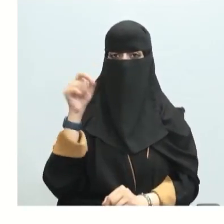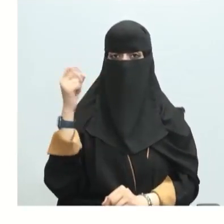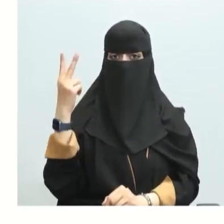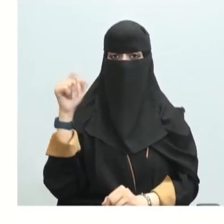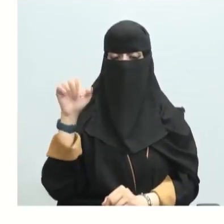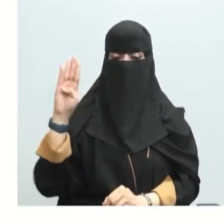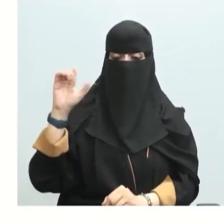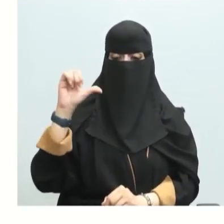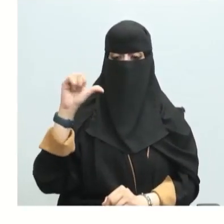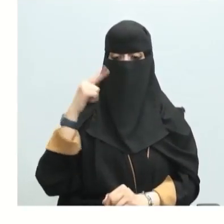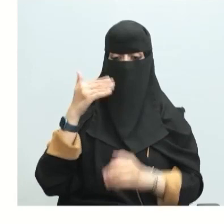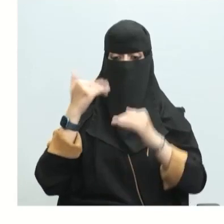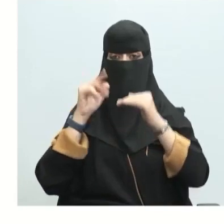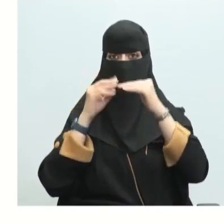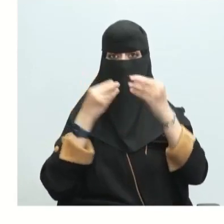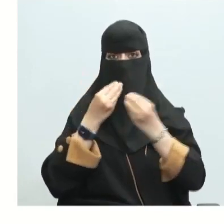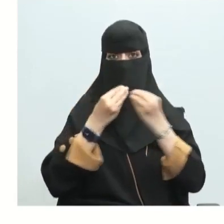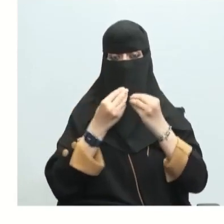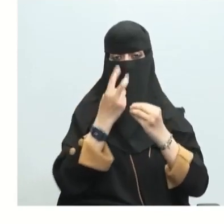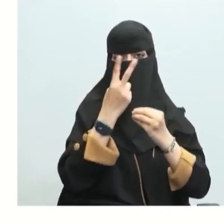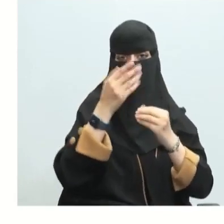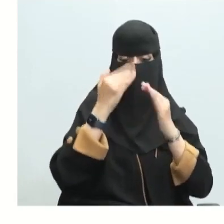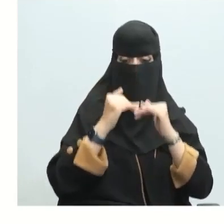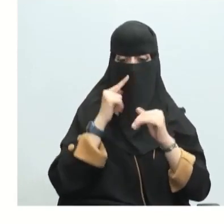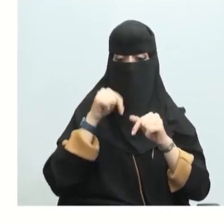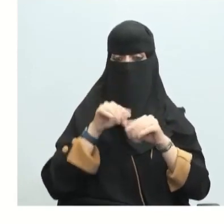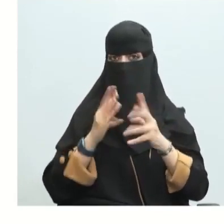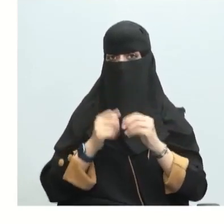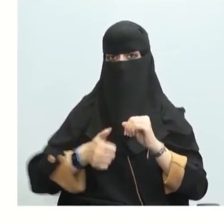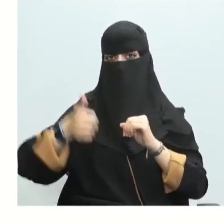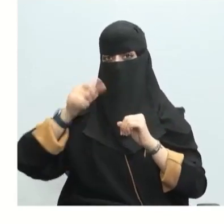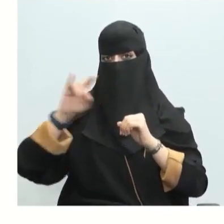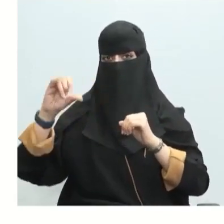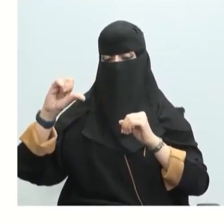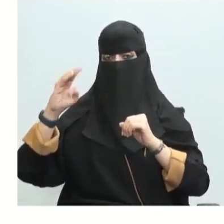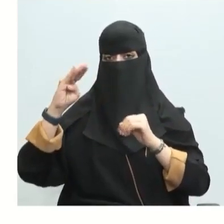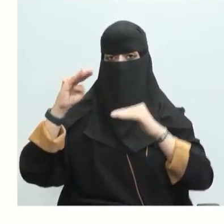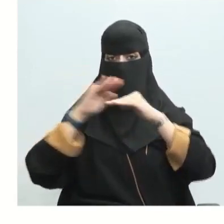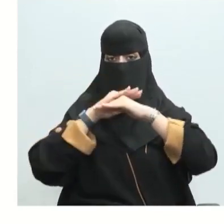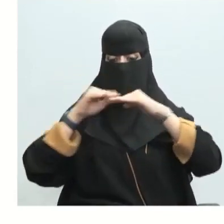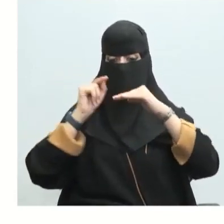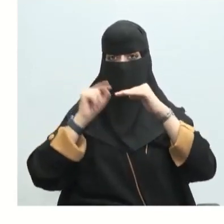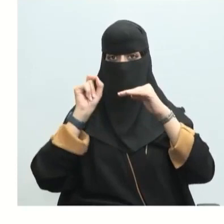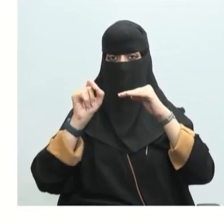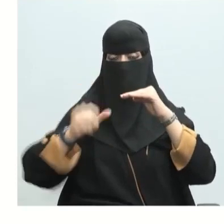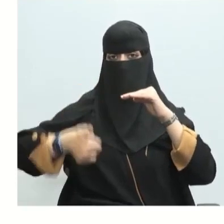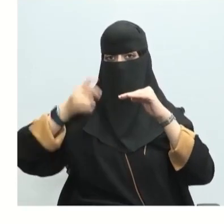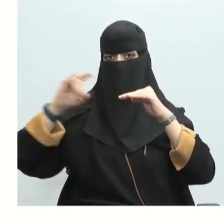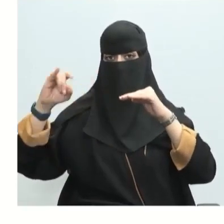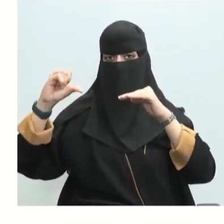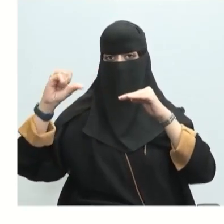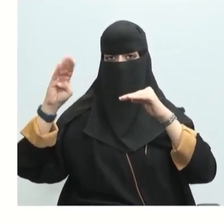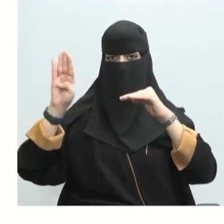انظر للتفاعل الثاني ما بين الأكسوجين والكبريت الأكسوجين والكبريت